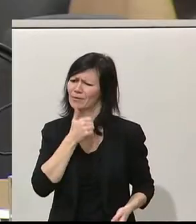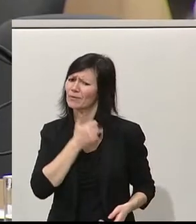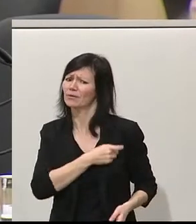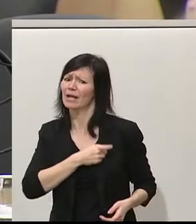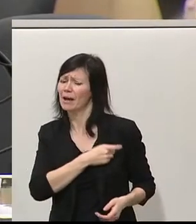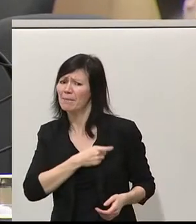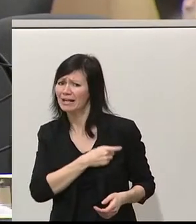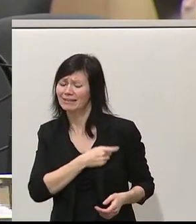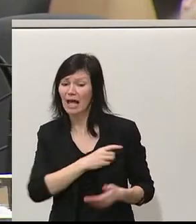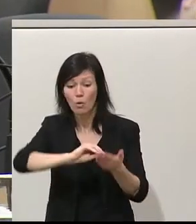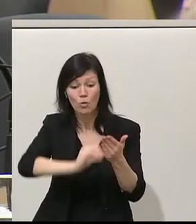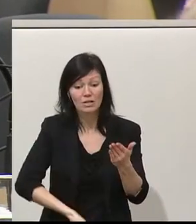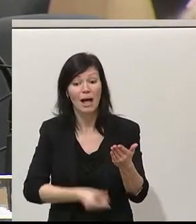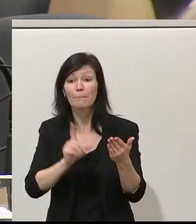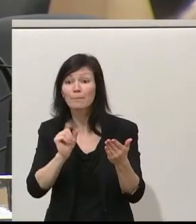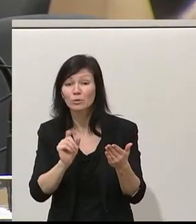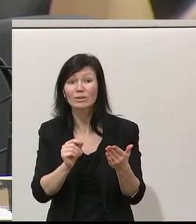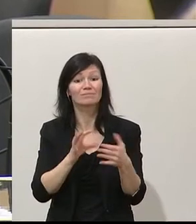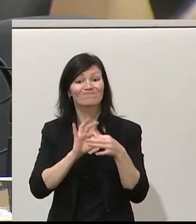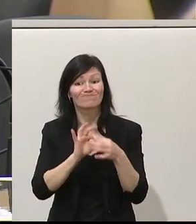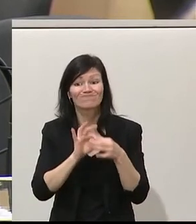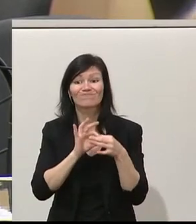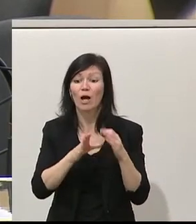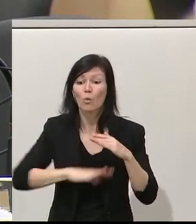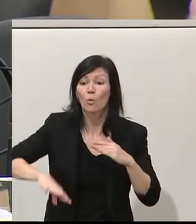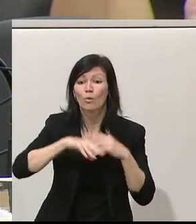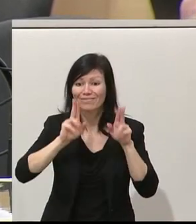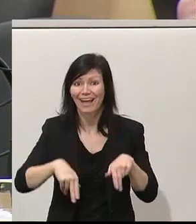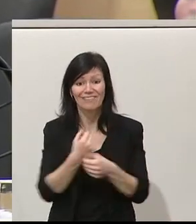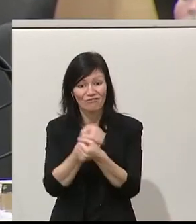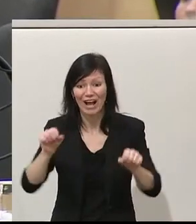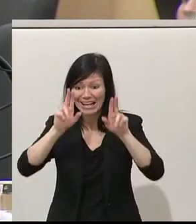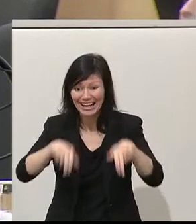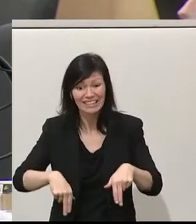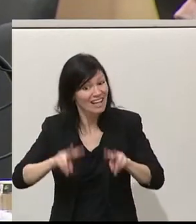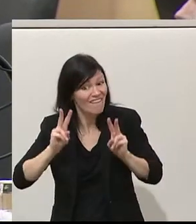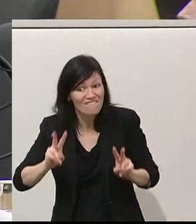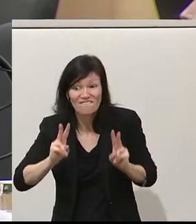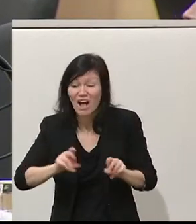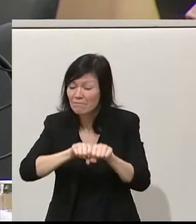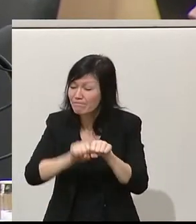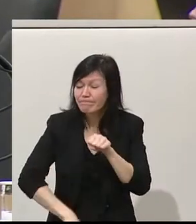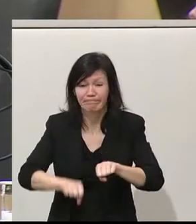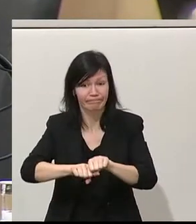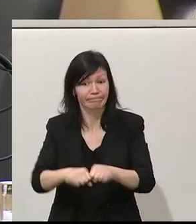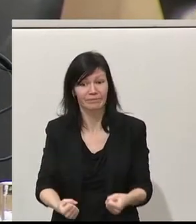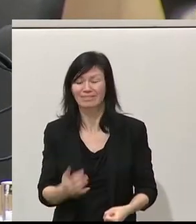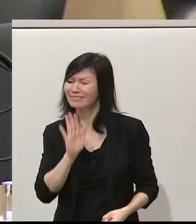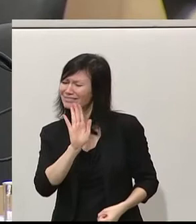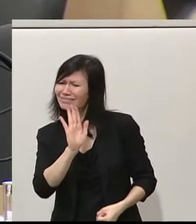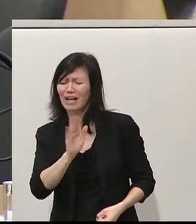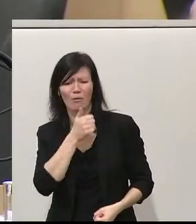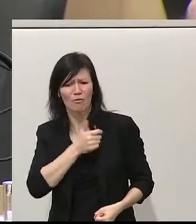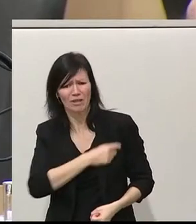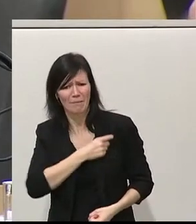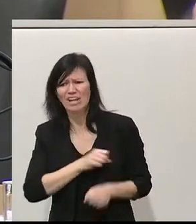ist die ultimative Bankrotterklärung im Zusammenhang mit Grund- und Freiheitsrechten. Sie haben Ihre Überzeugung als Grundrechtspartei für